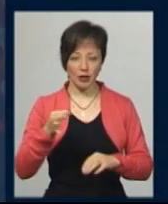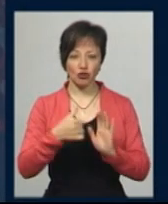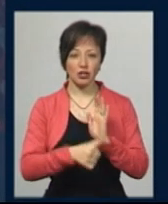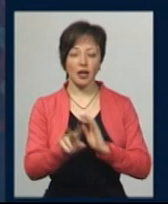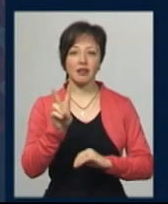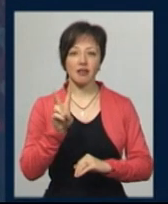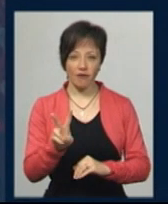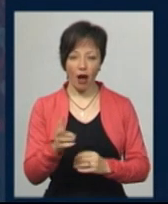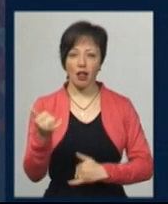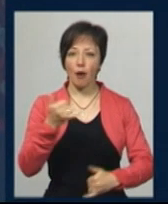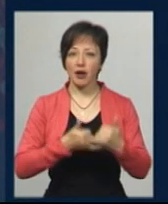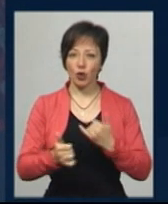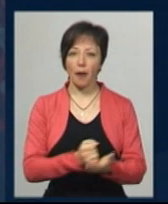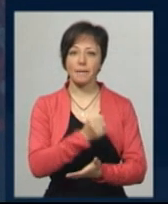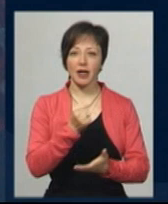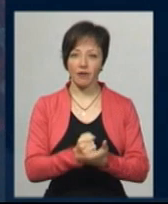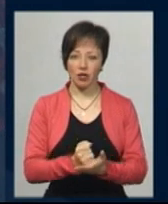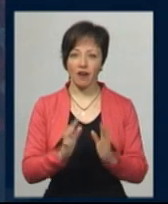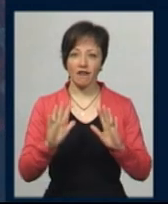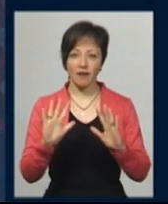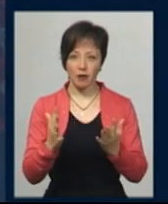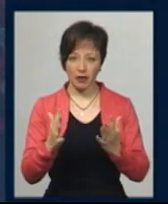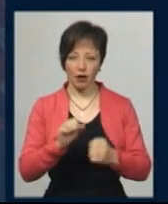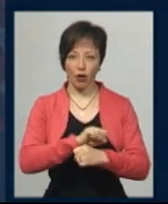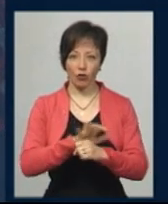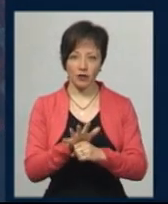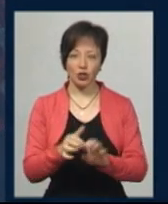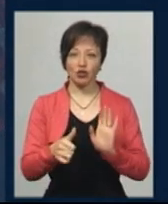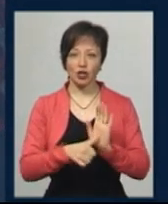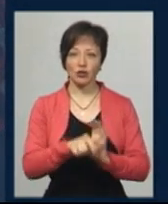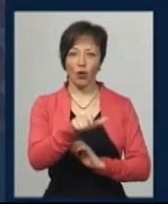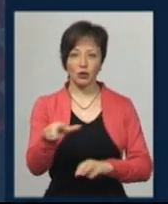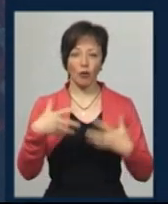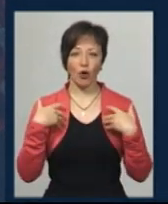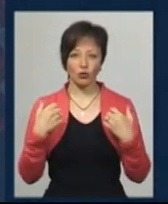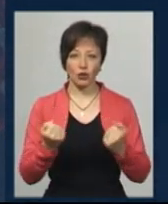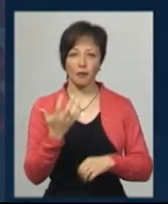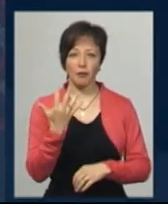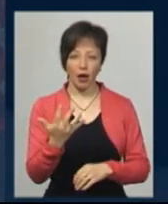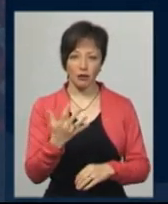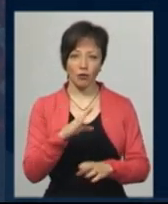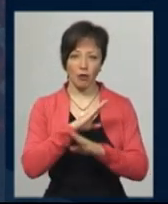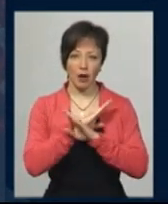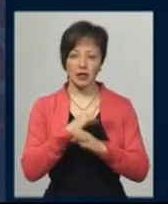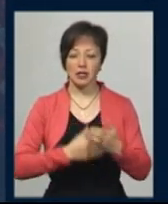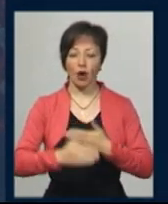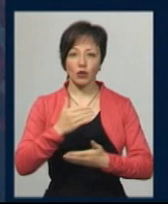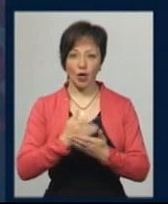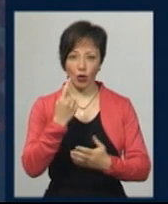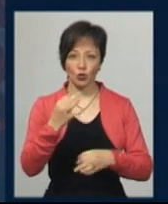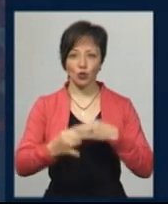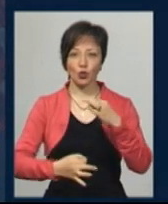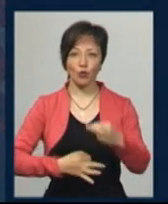лабораторно підтверджених випадків ковід-19. Шестеро осіб одужали та п'ятеро померли. За останню добу